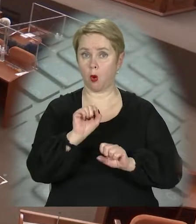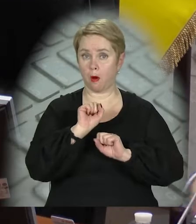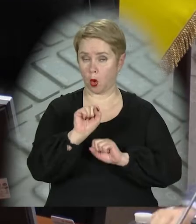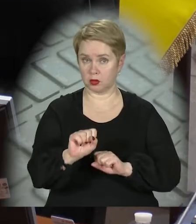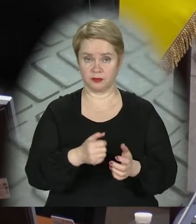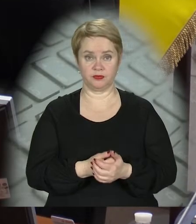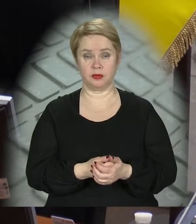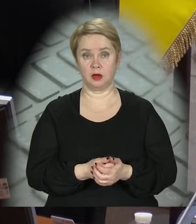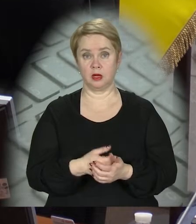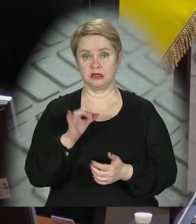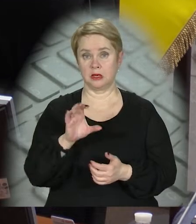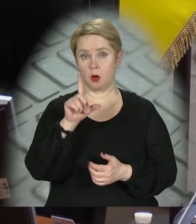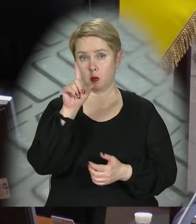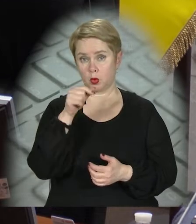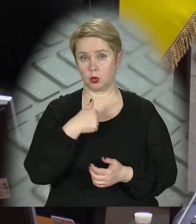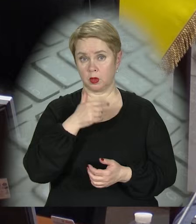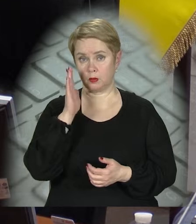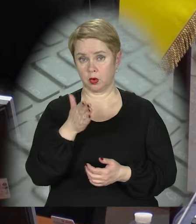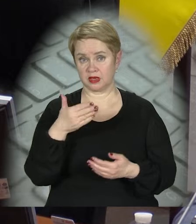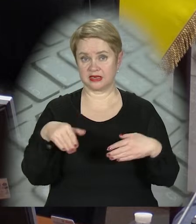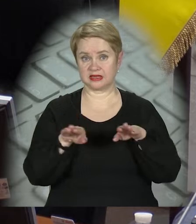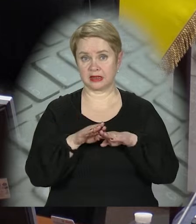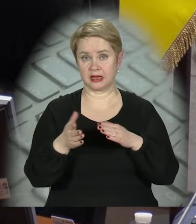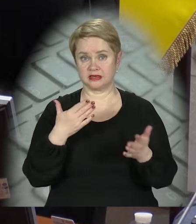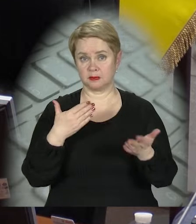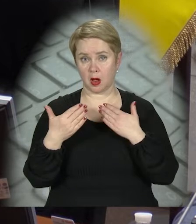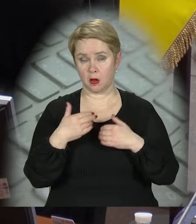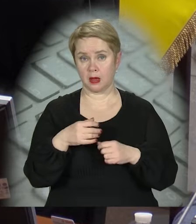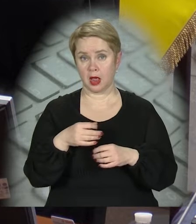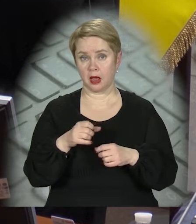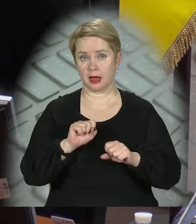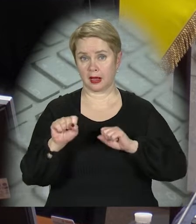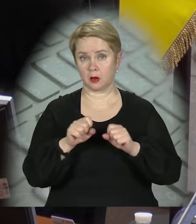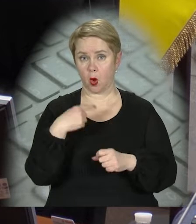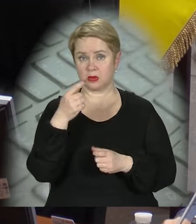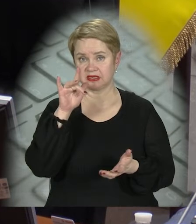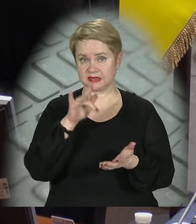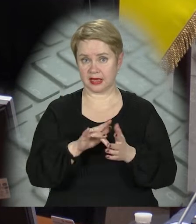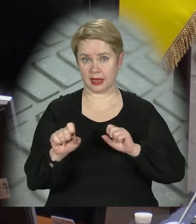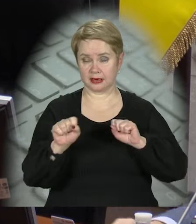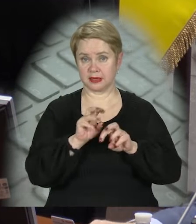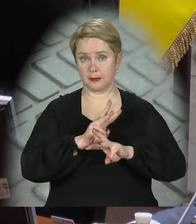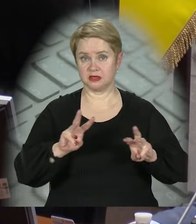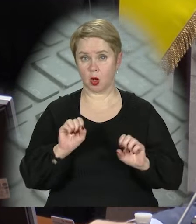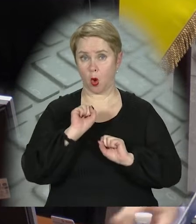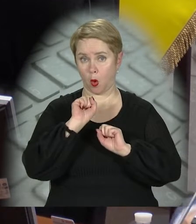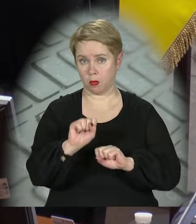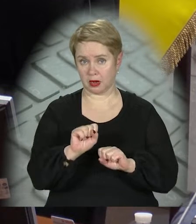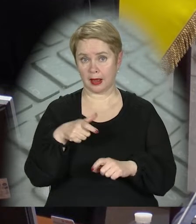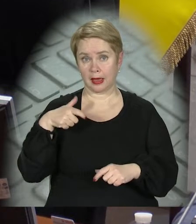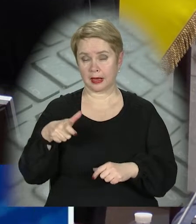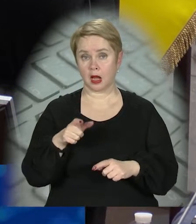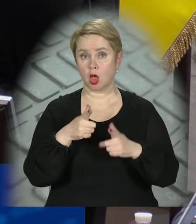оборони. Буквально з понеділка у нас буде закрите спілкування між керівниками обласних центрів та керівництвом Міністерства оборони та